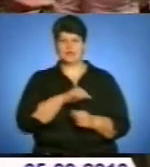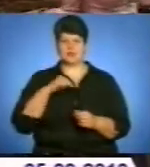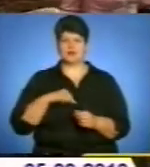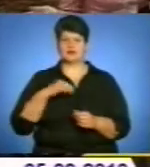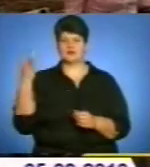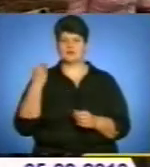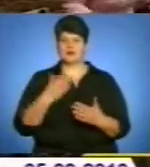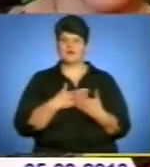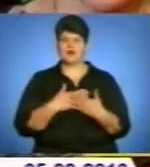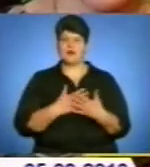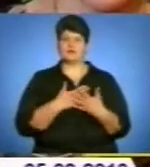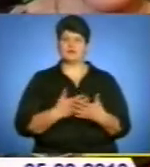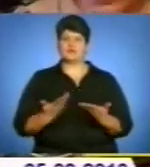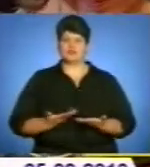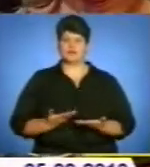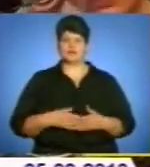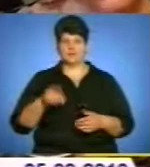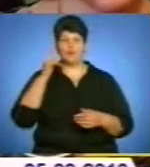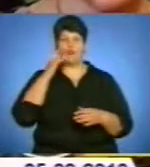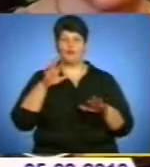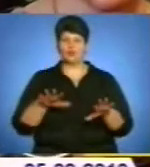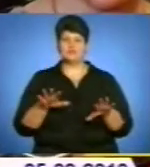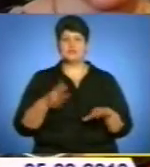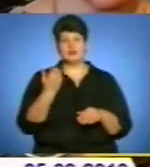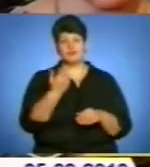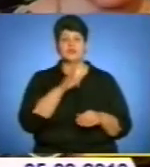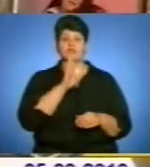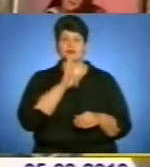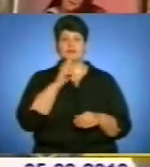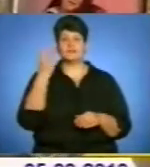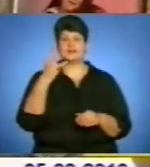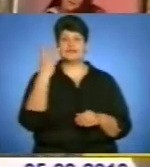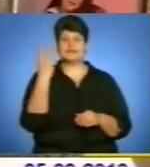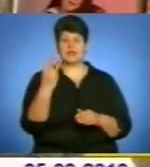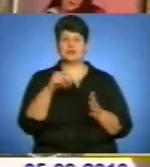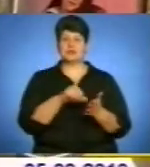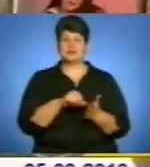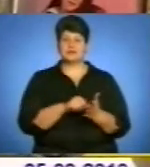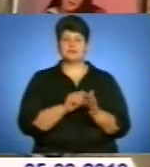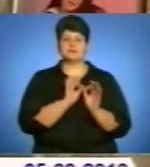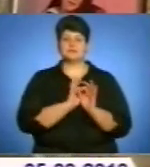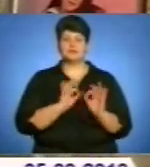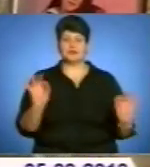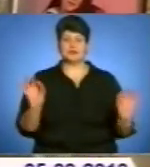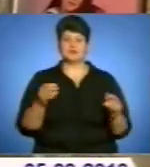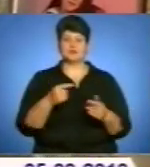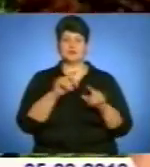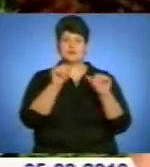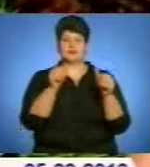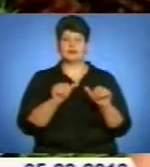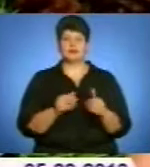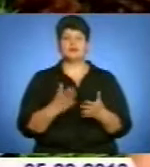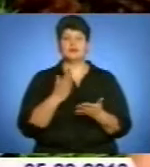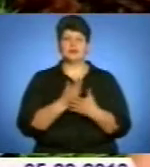доля, активна життєва позиція. Та перш за все вони жінки. 23 представниці прекрасної стачі постали у нових образах на